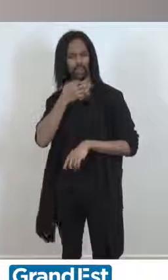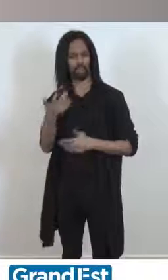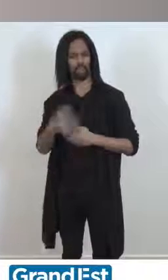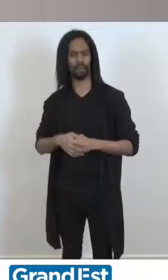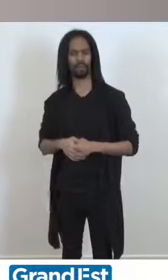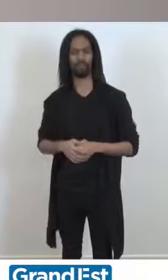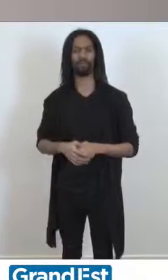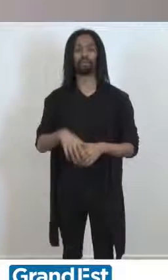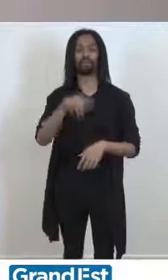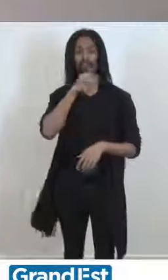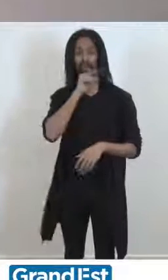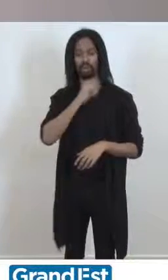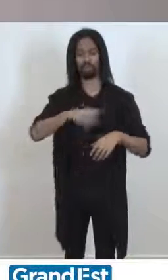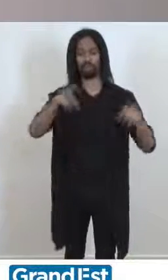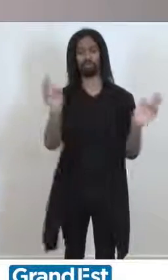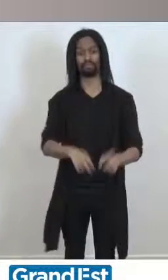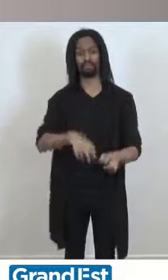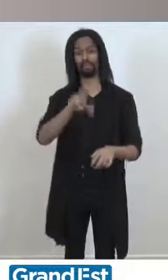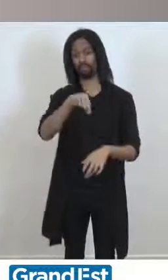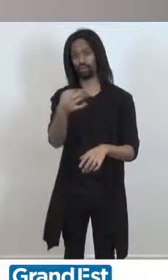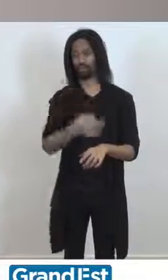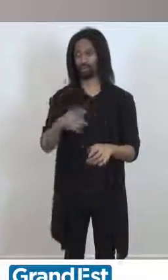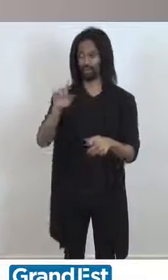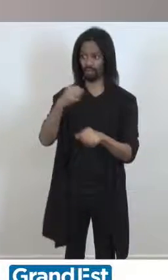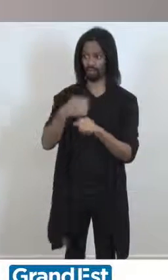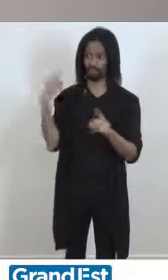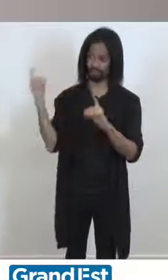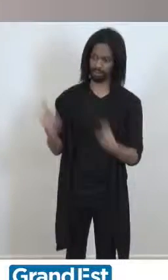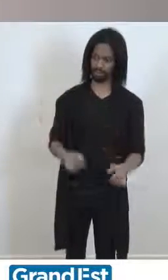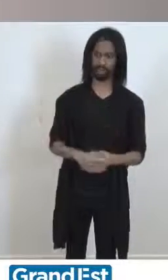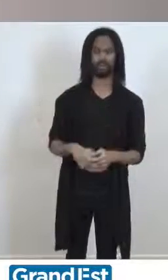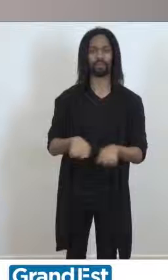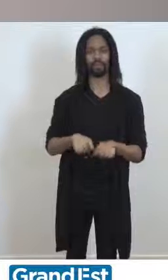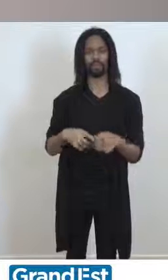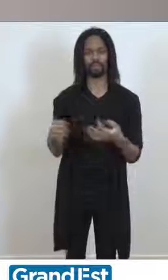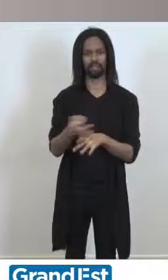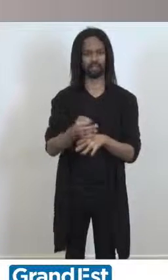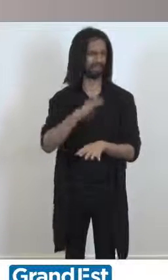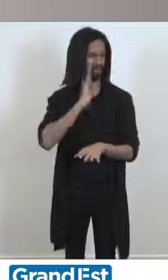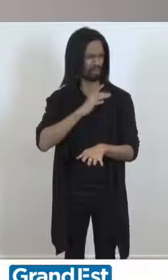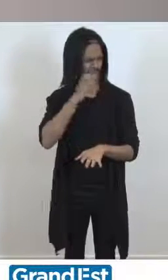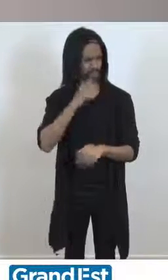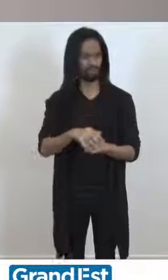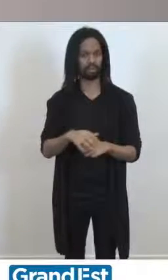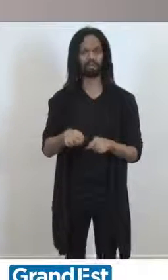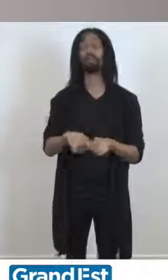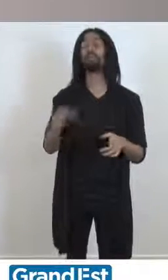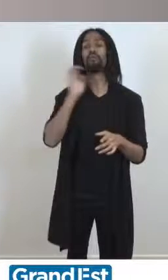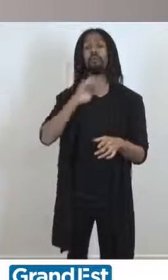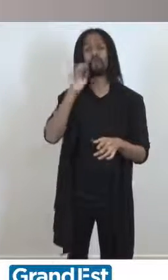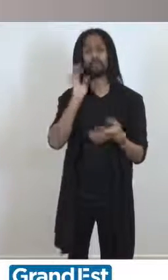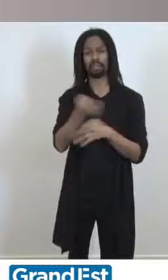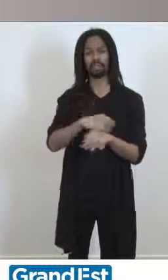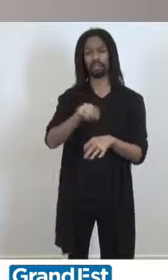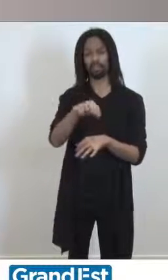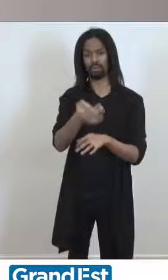30% d'oiseaux en mois en 20 ans. 80% d'insectes disparus à l'échelle européenne. Je ne ressens pas de la